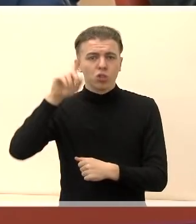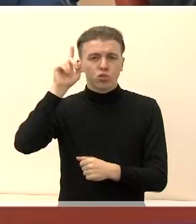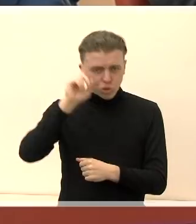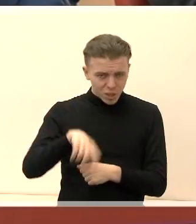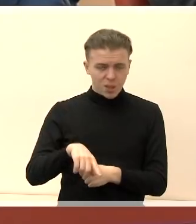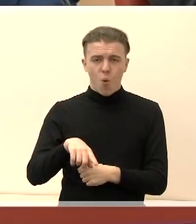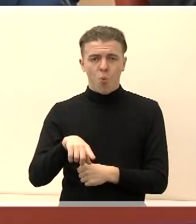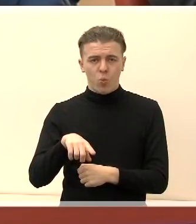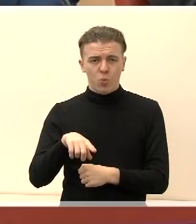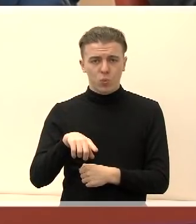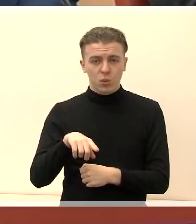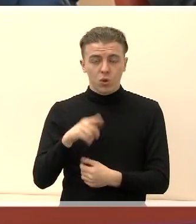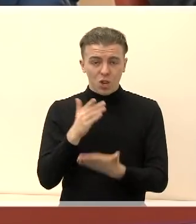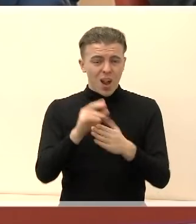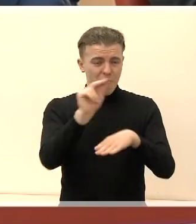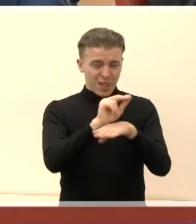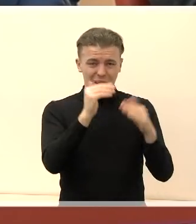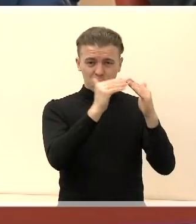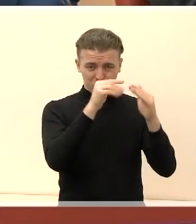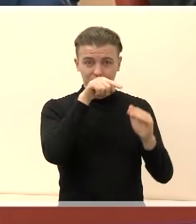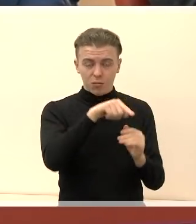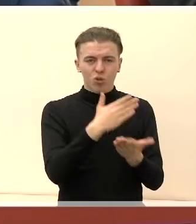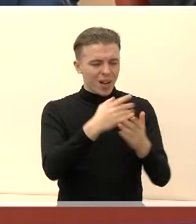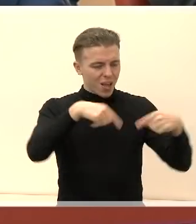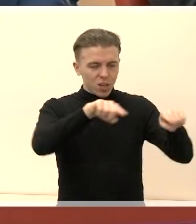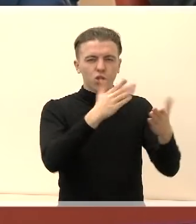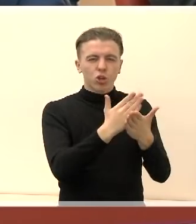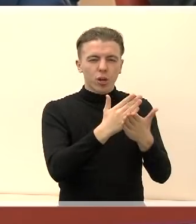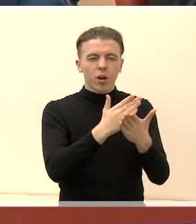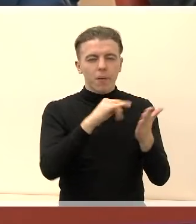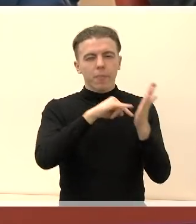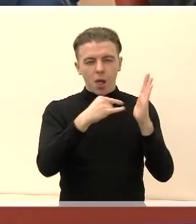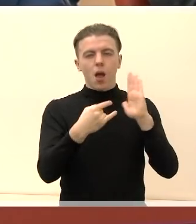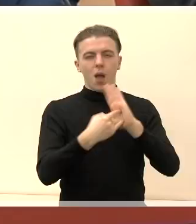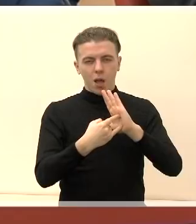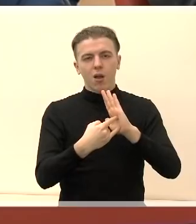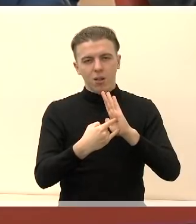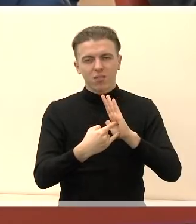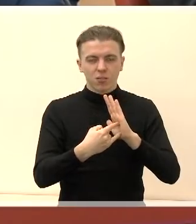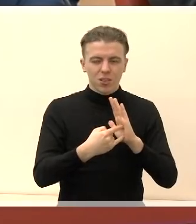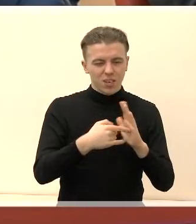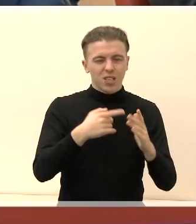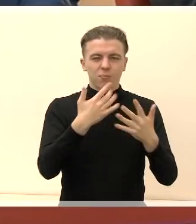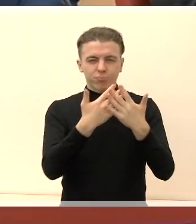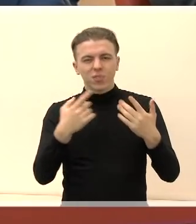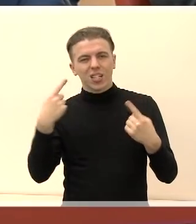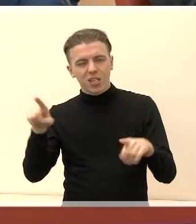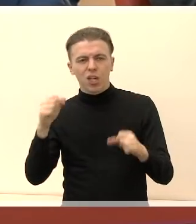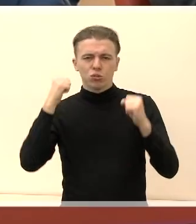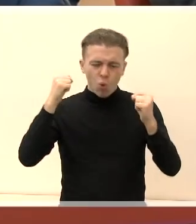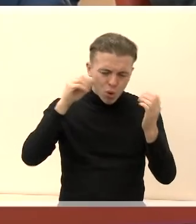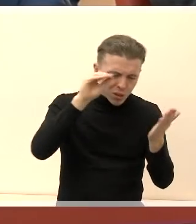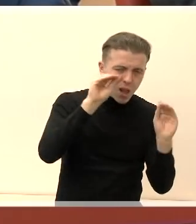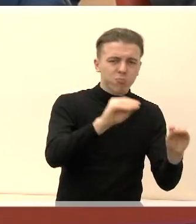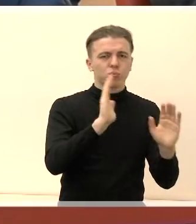tų pataisos namutoj teritorijai numatyti ten įvairūs kiti objektai, tame tarp ir sporto ir aš